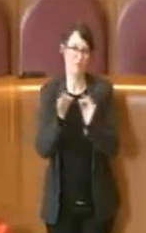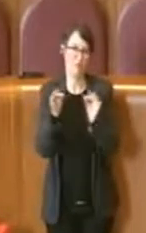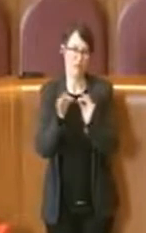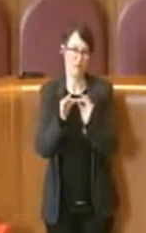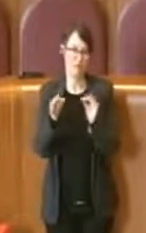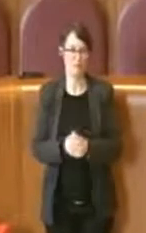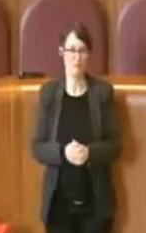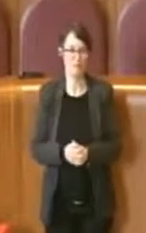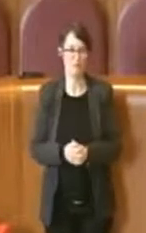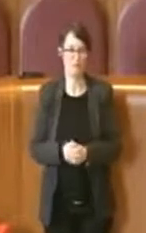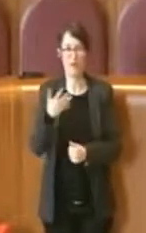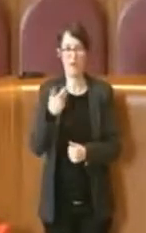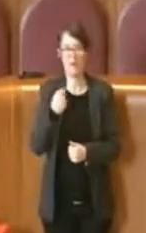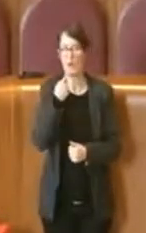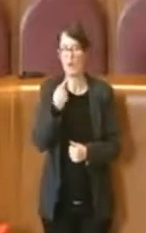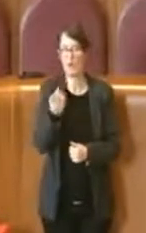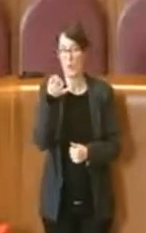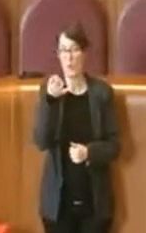dire un'ultima cosa.